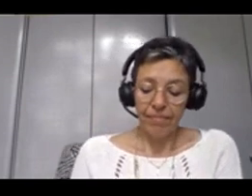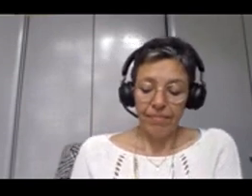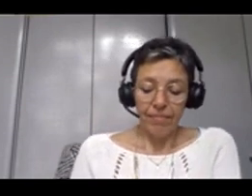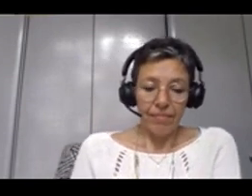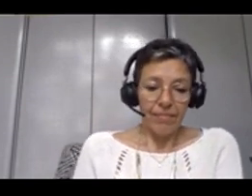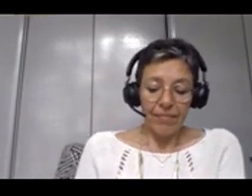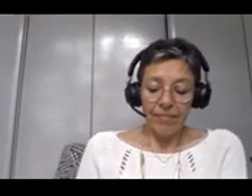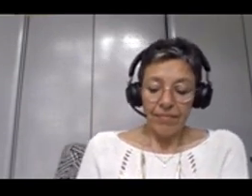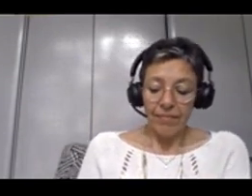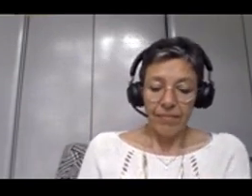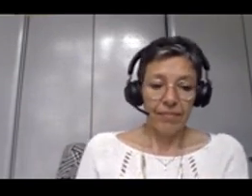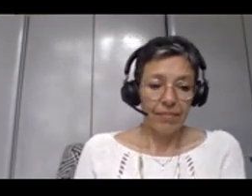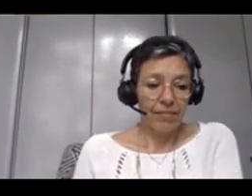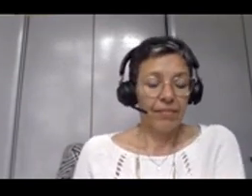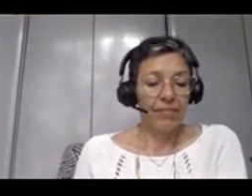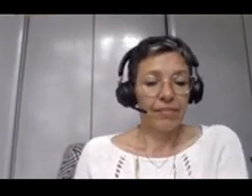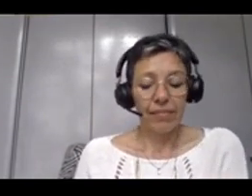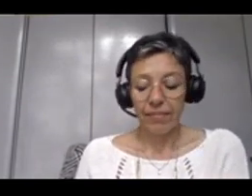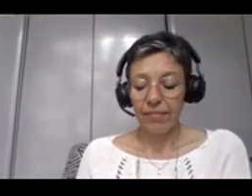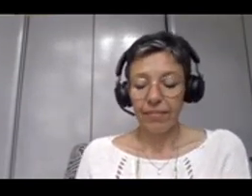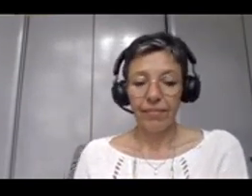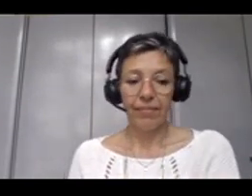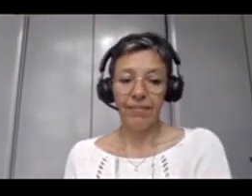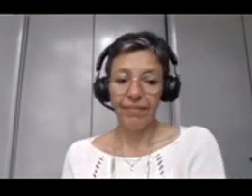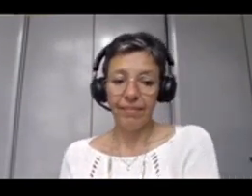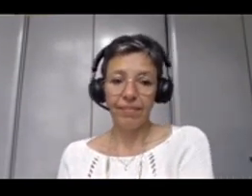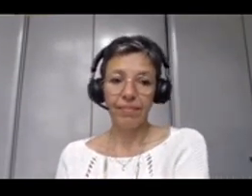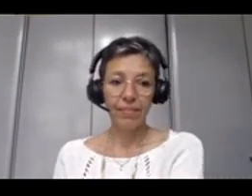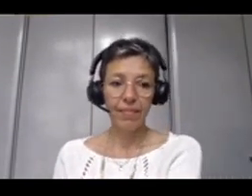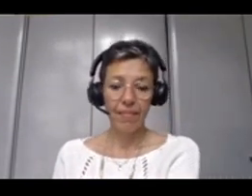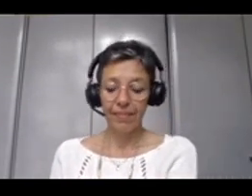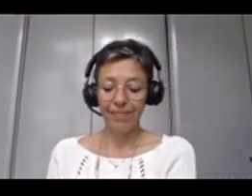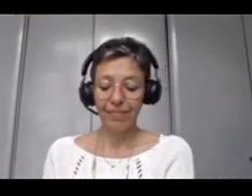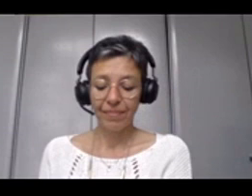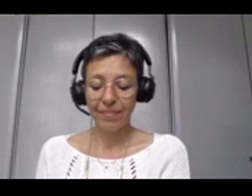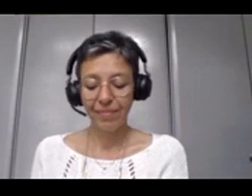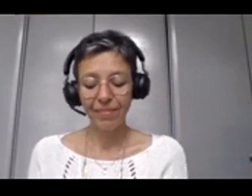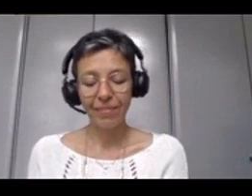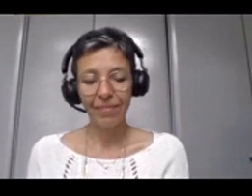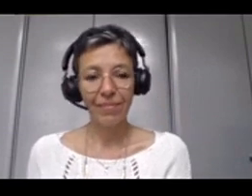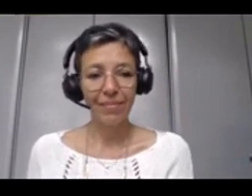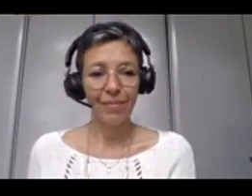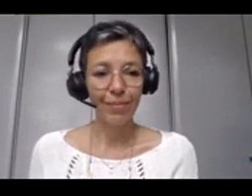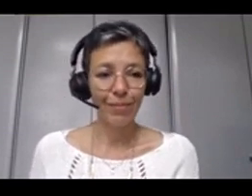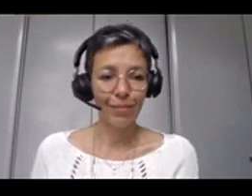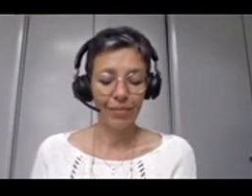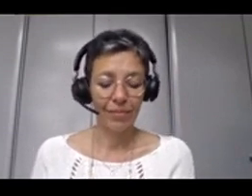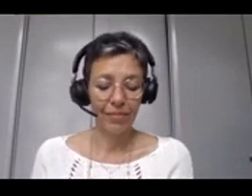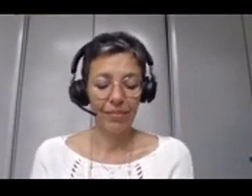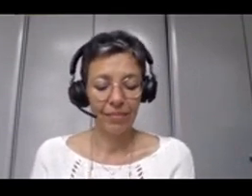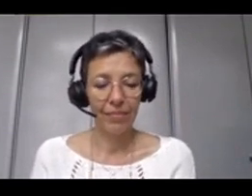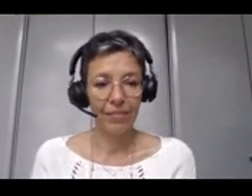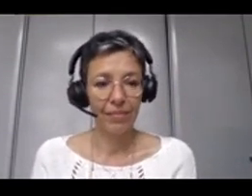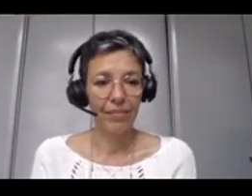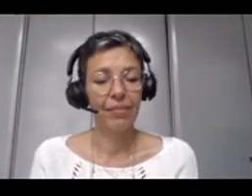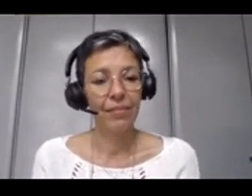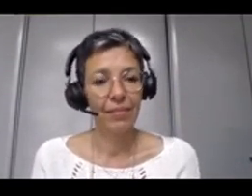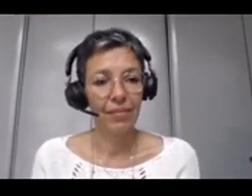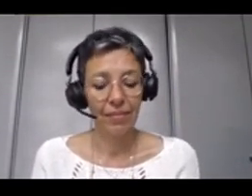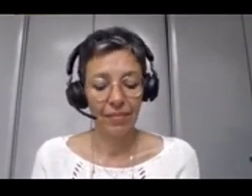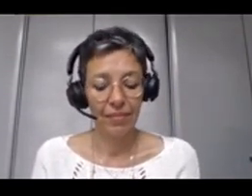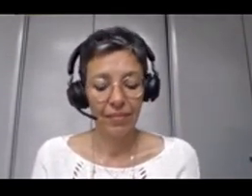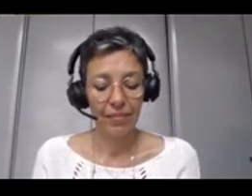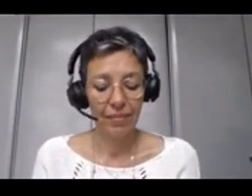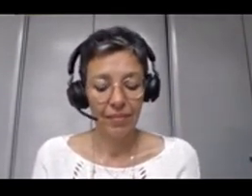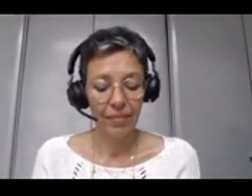réel apport de la normalisation sur ce sujet est assez bouleversant pour les pratiques aujourd'hui et vont sortir sans aucun doute un